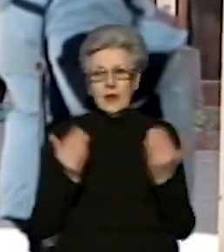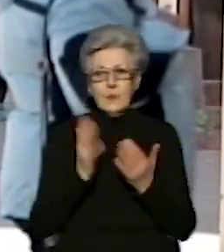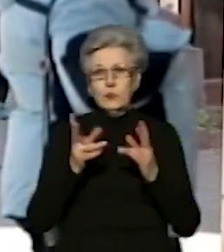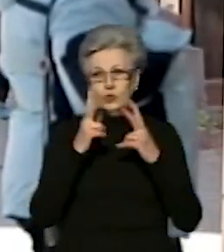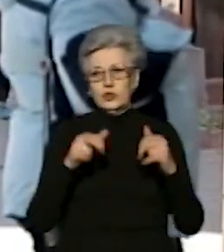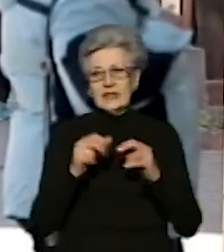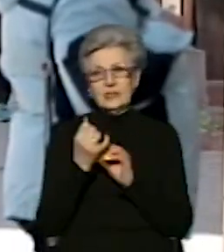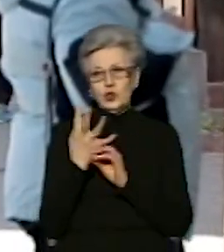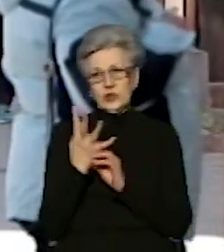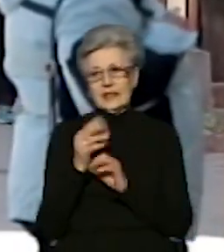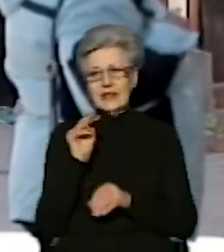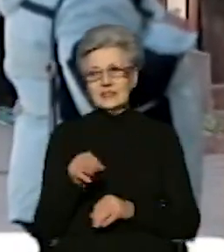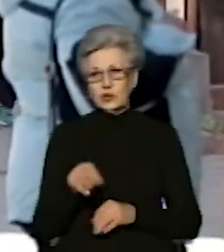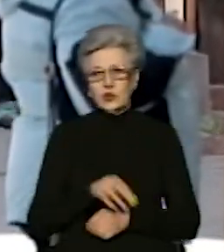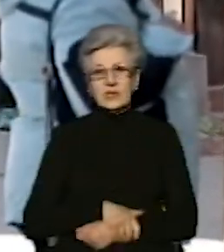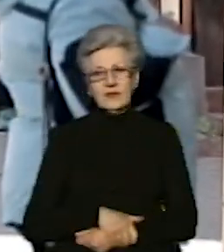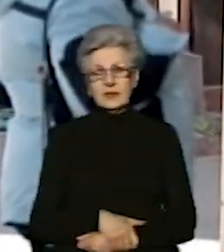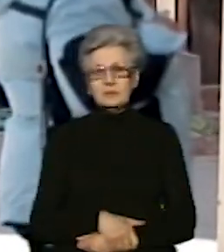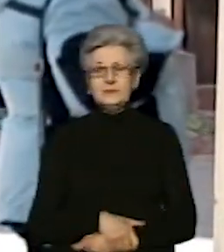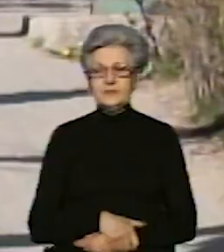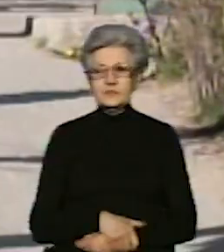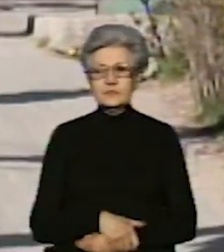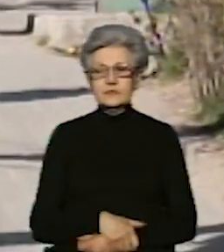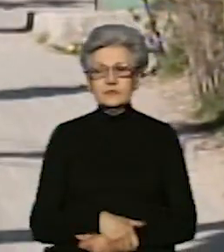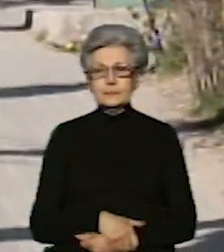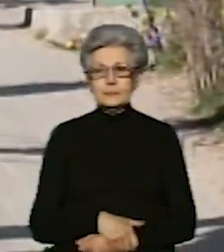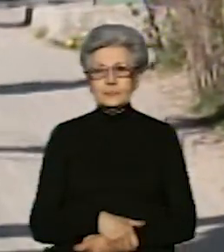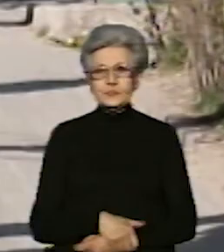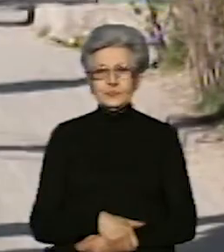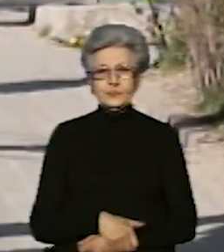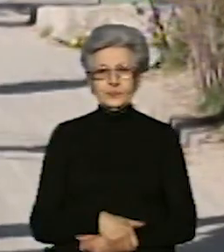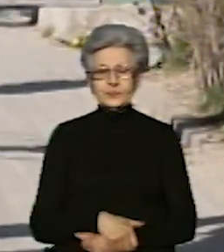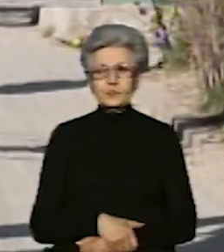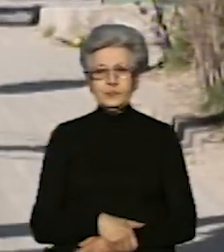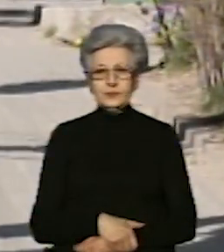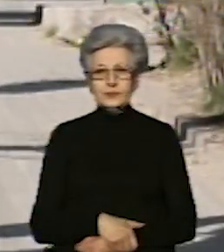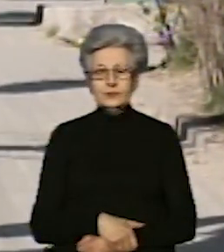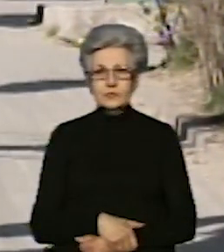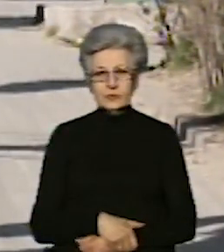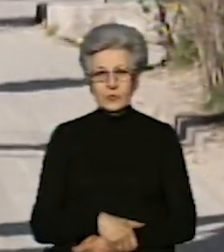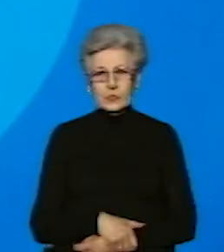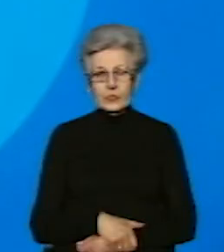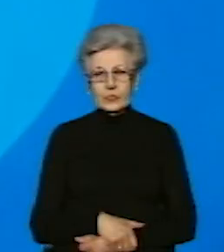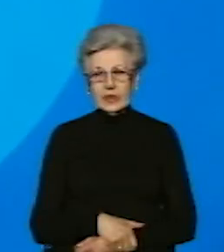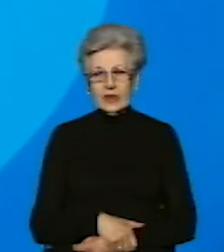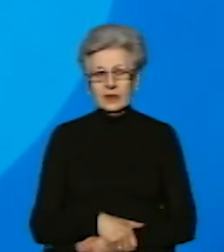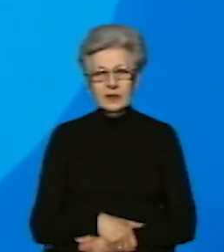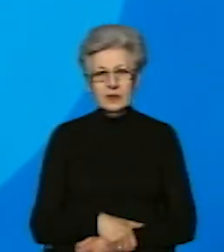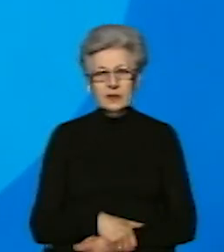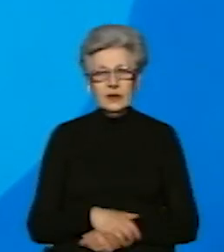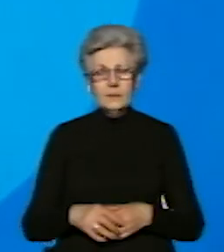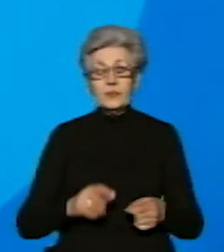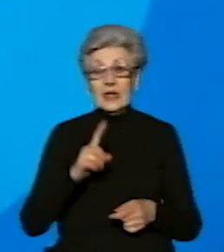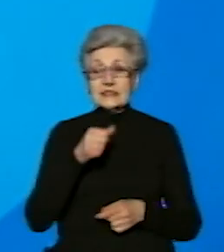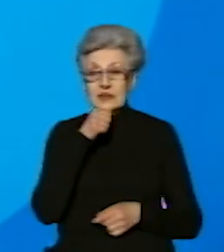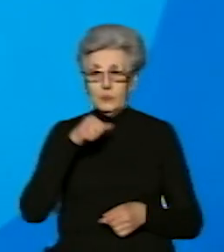травня. Вікторія Тенасійчук, Сергій Льоткін, Володимир Дорош, Антон Романюк. Новини на Суспільному. За